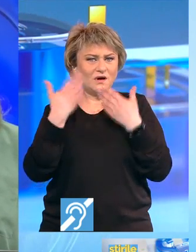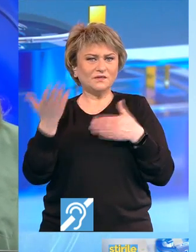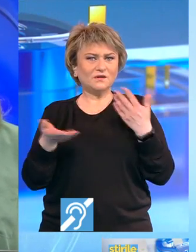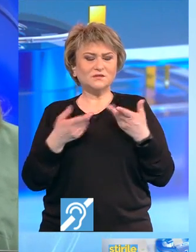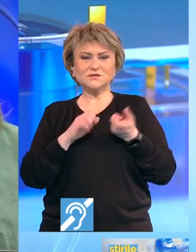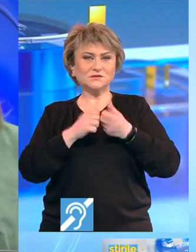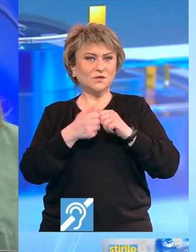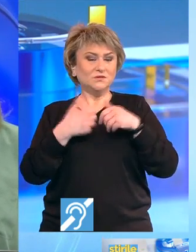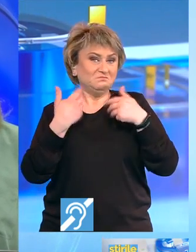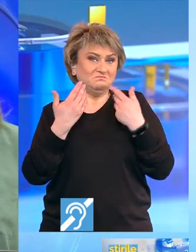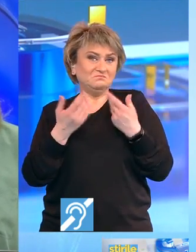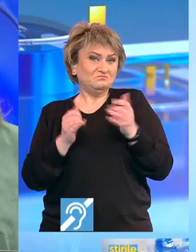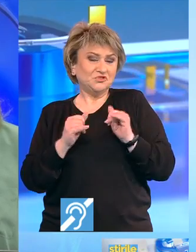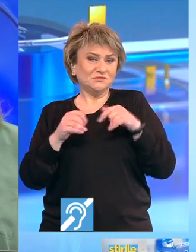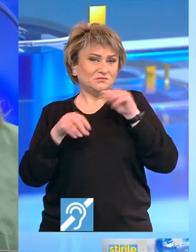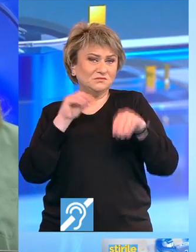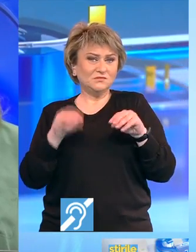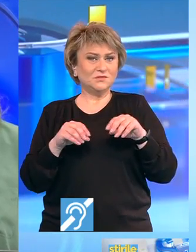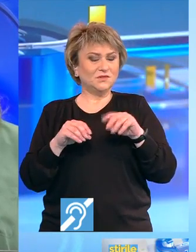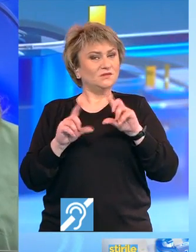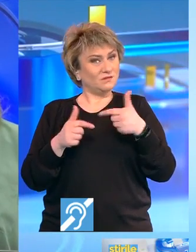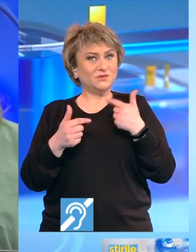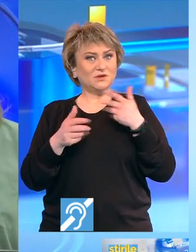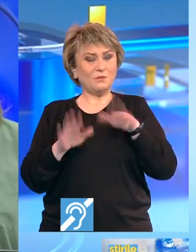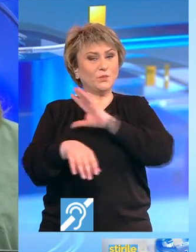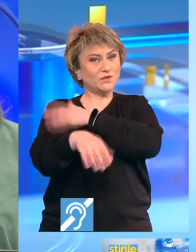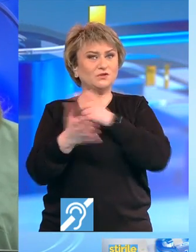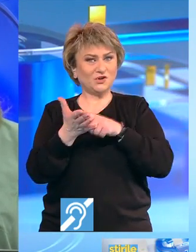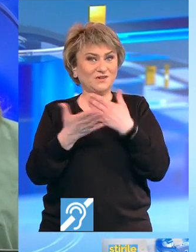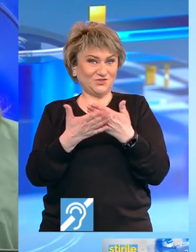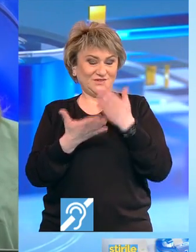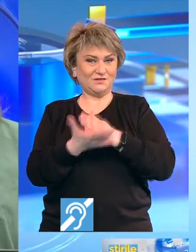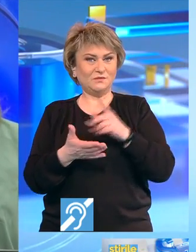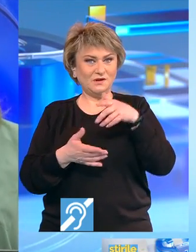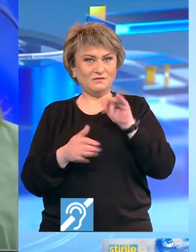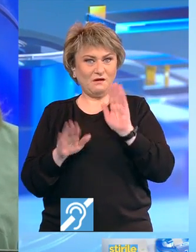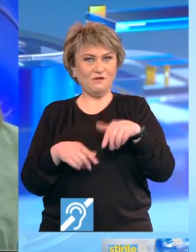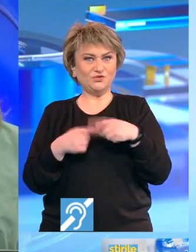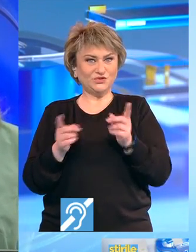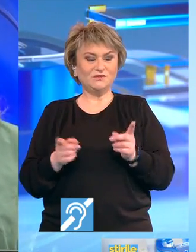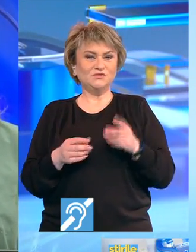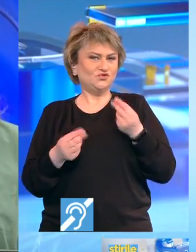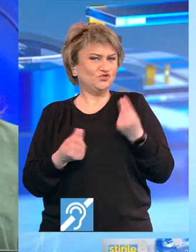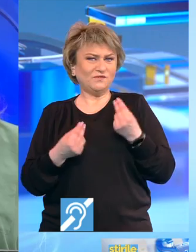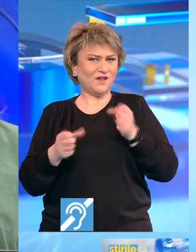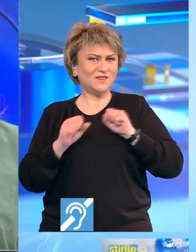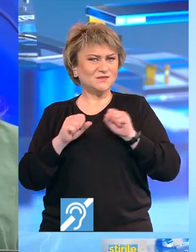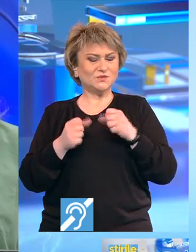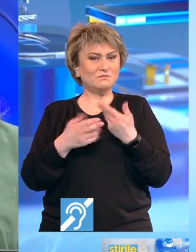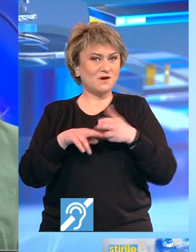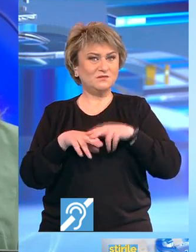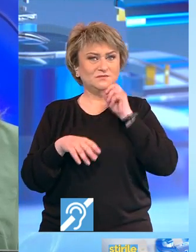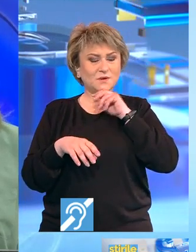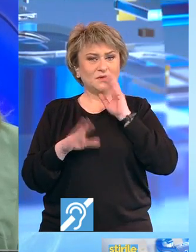de unde li se datorează. Și trebuie să aibă puterea să-și ceară aceste drepturi. Lei. Au și ei tensiune, astăzi mai ales după